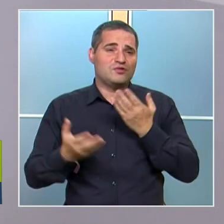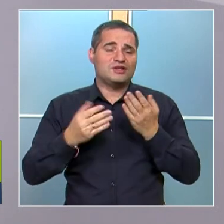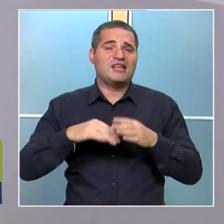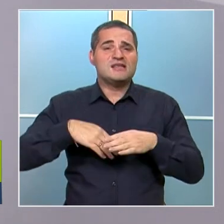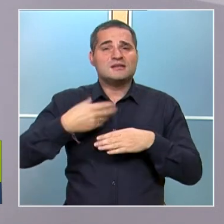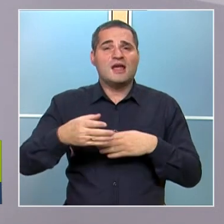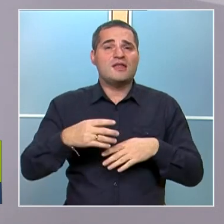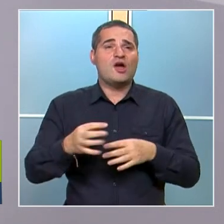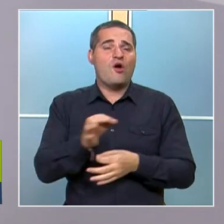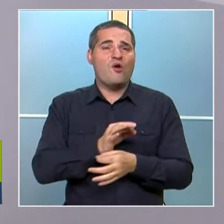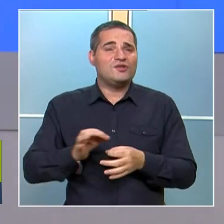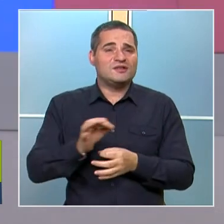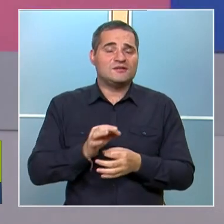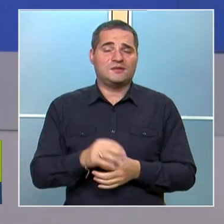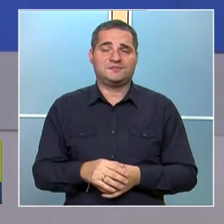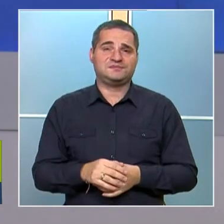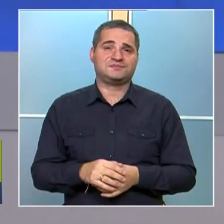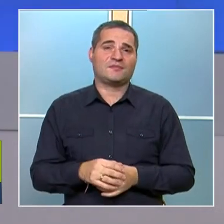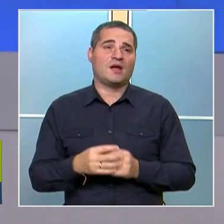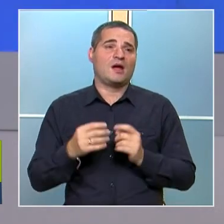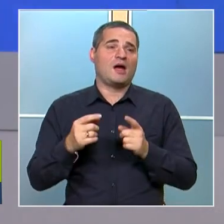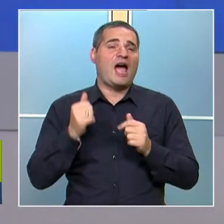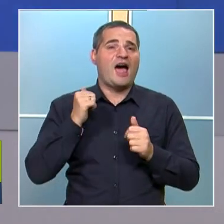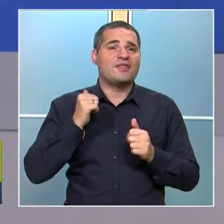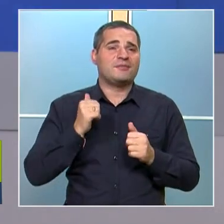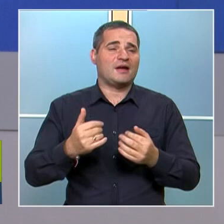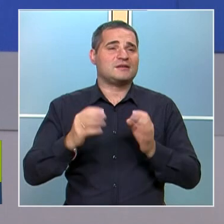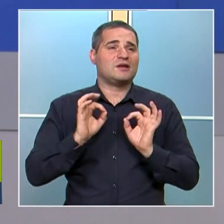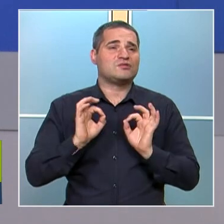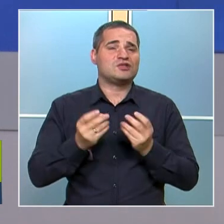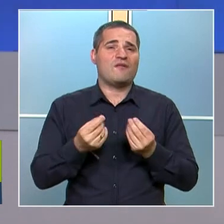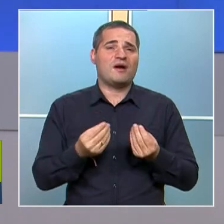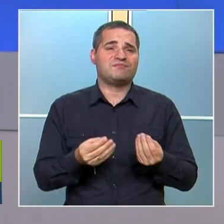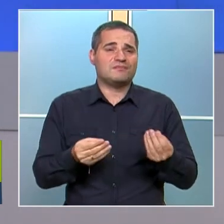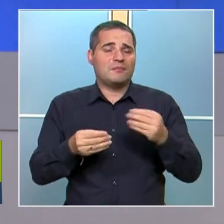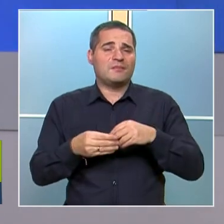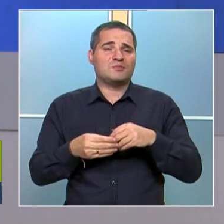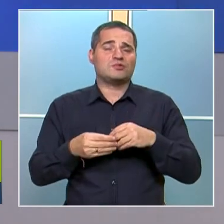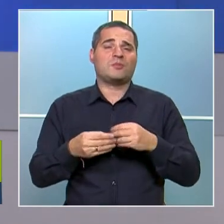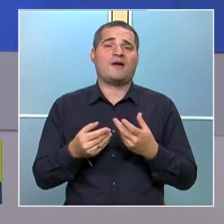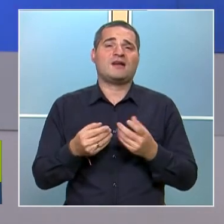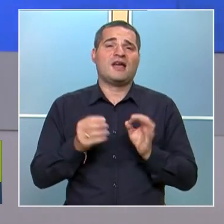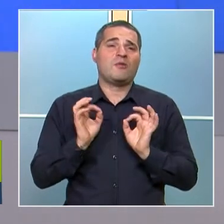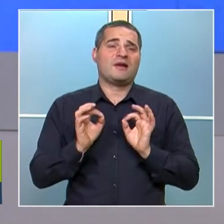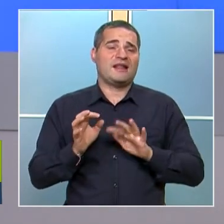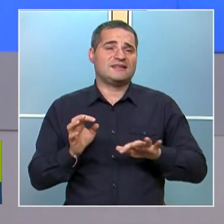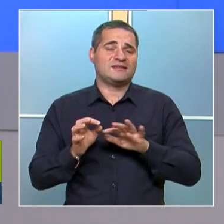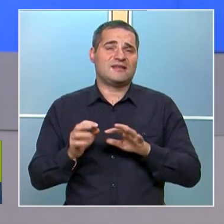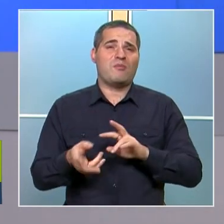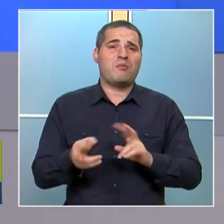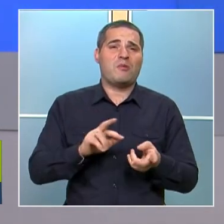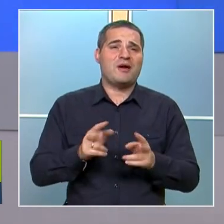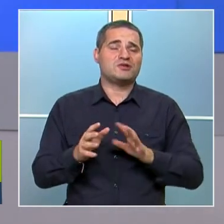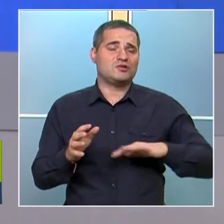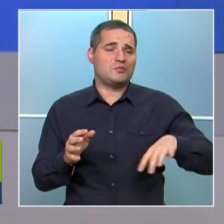продължително отсъствие? Адаптация по принцип означава приспособяване към определена среда, към променящи